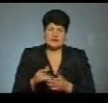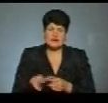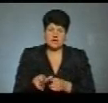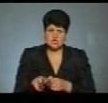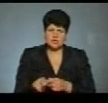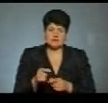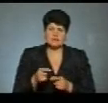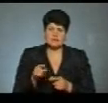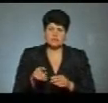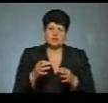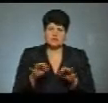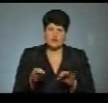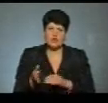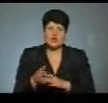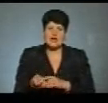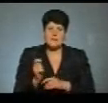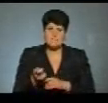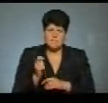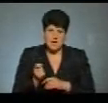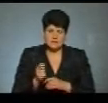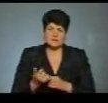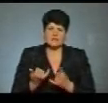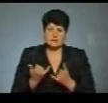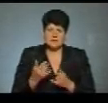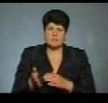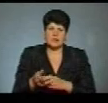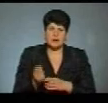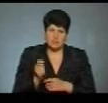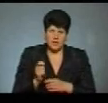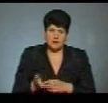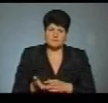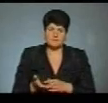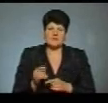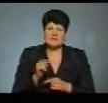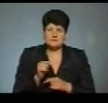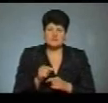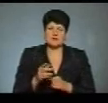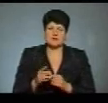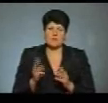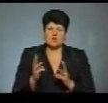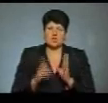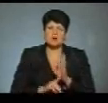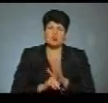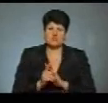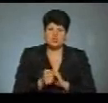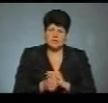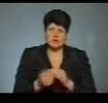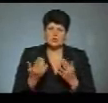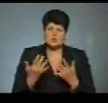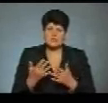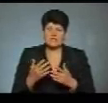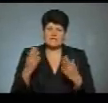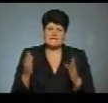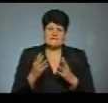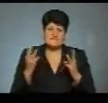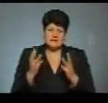на цій стороні дозволено рибалити. І зараз там рибалить, і ми сьогодні були там рибалити. І от звідси пожежа почалася. Оскільки вітер був